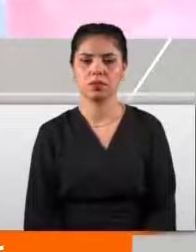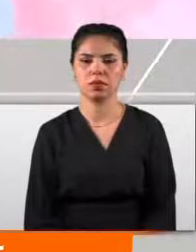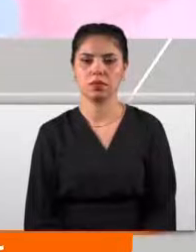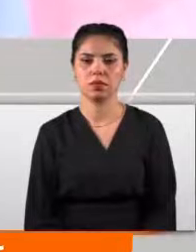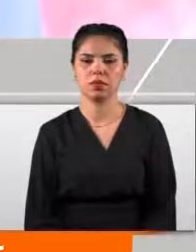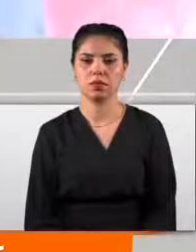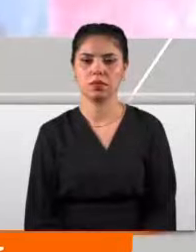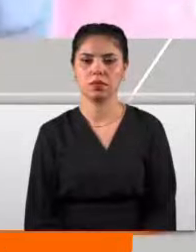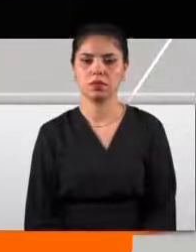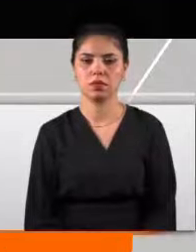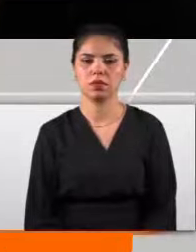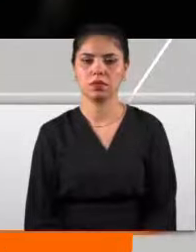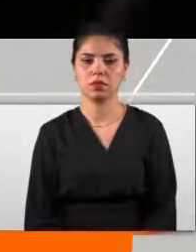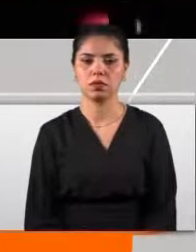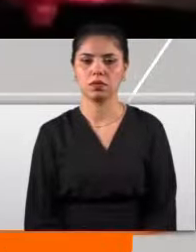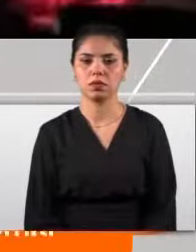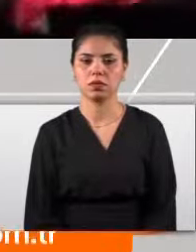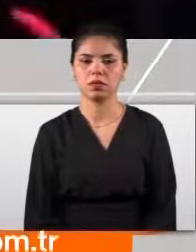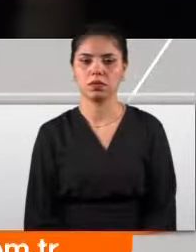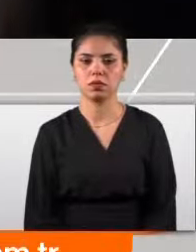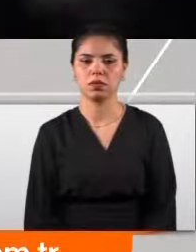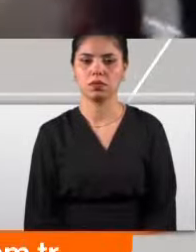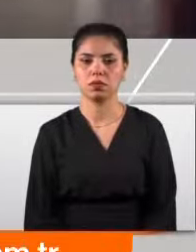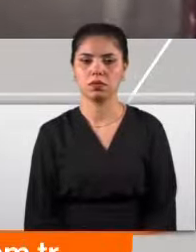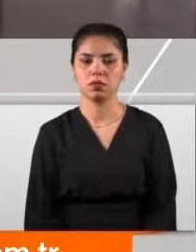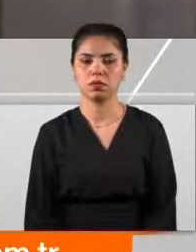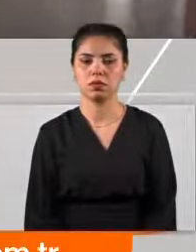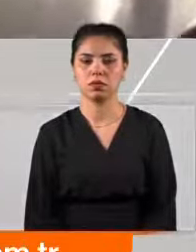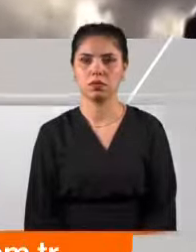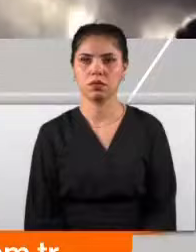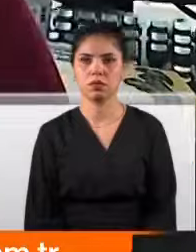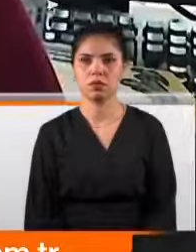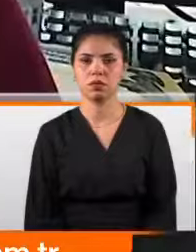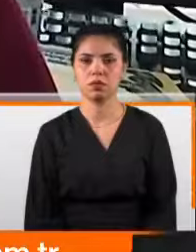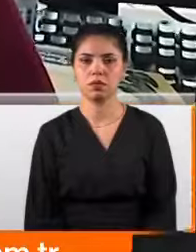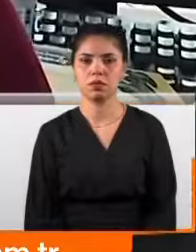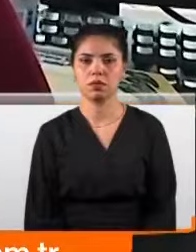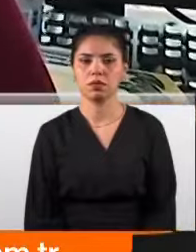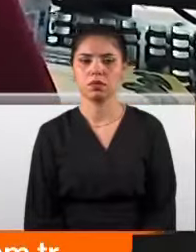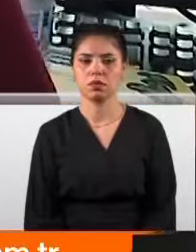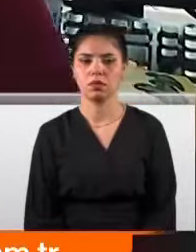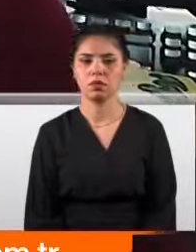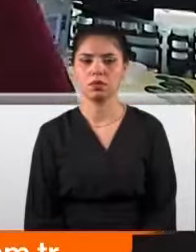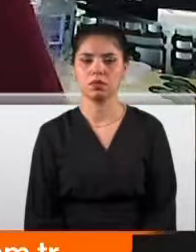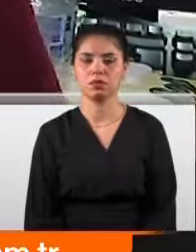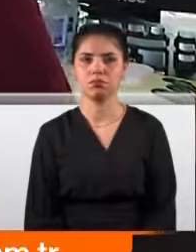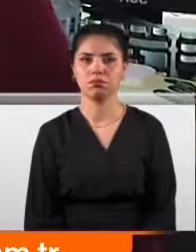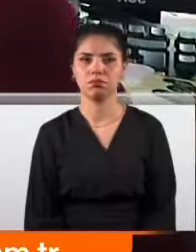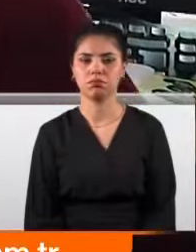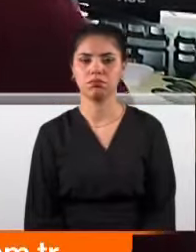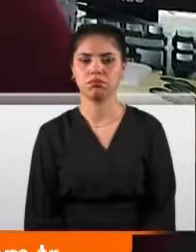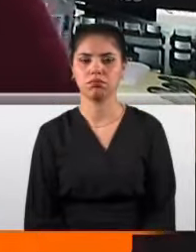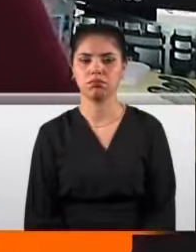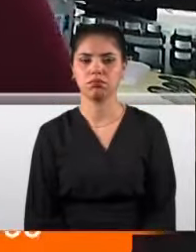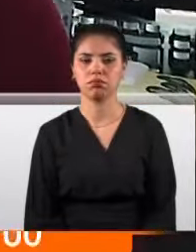nasıl toplandık, nasıl gittik hiçbiri aklımda yok. İki gün önce kendime gelmeye başladım. Biz hiç arayan soran olmadı. Zorunuza